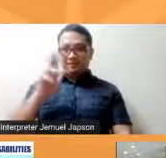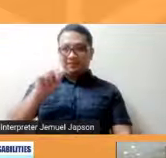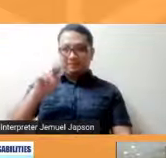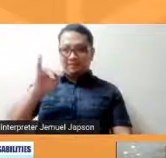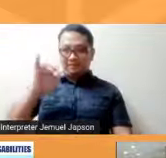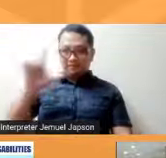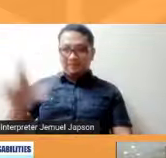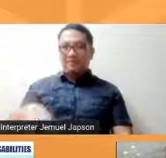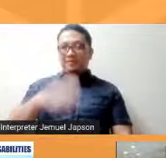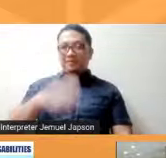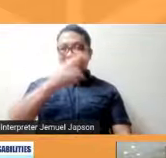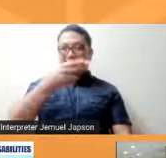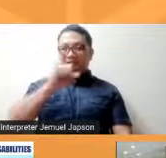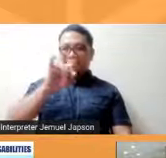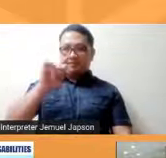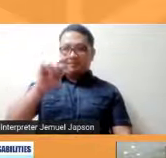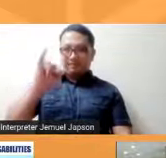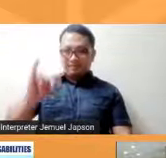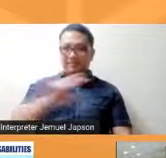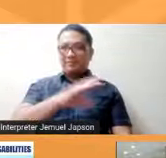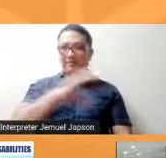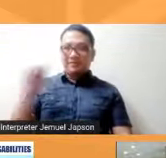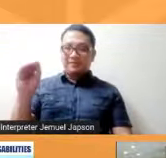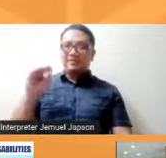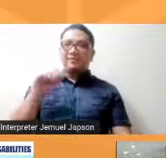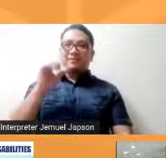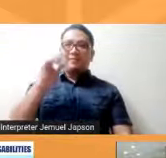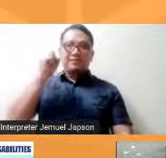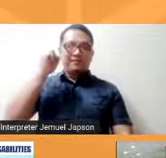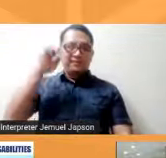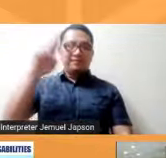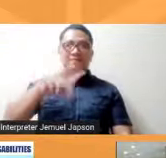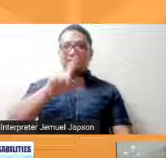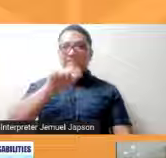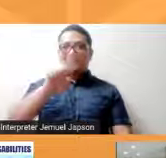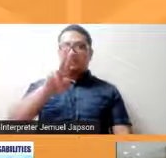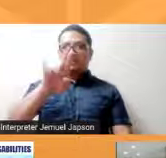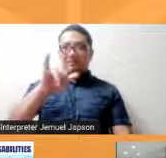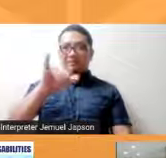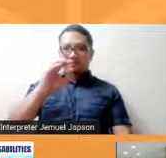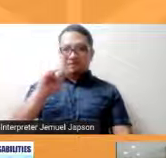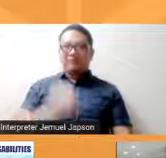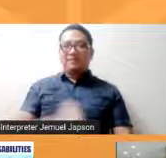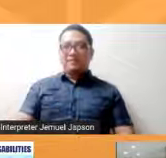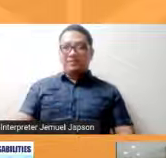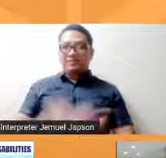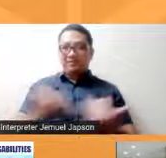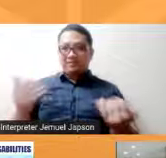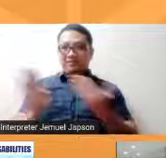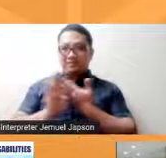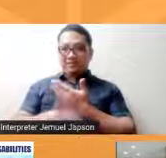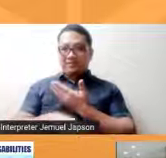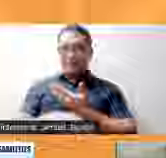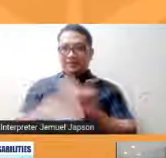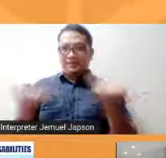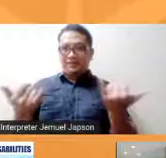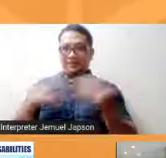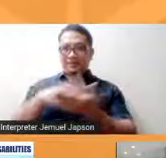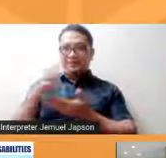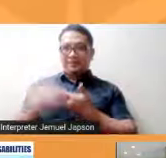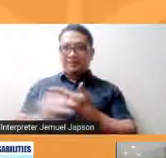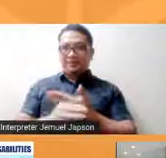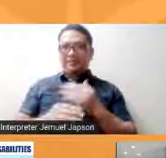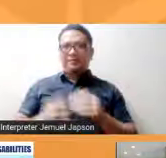at Sir Lauro Magandang umaga po muli sa inyong lahat Nagbabalik po tayo sa ating programa Ngayon po